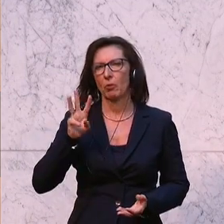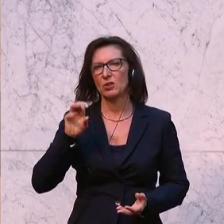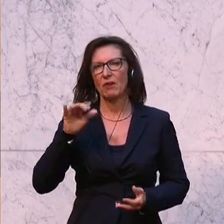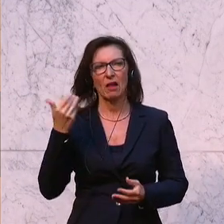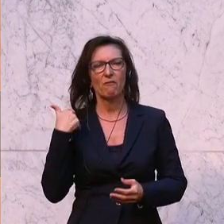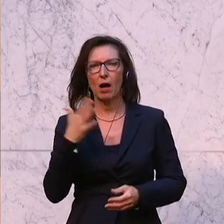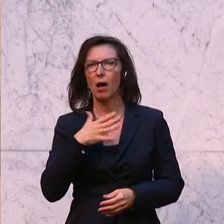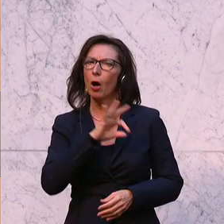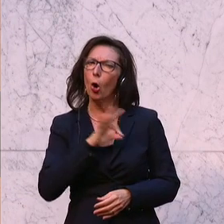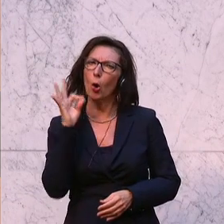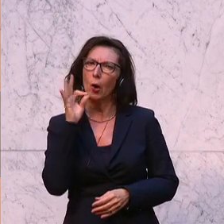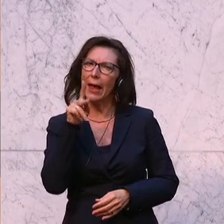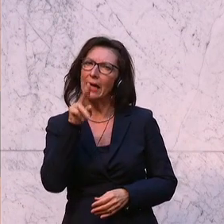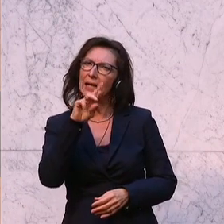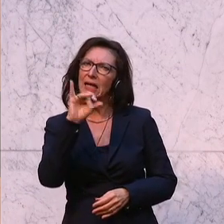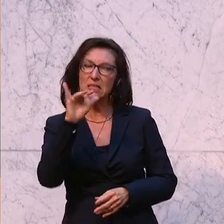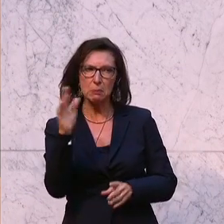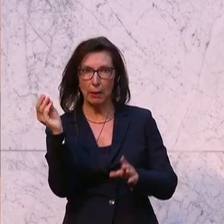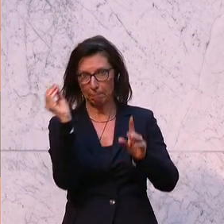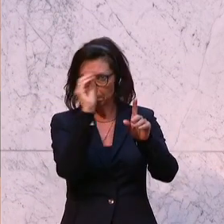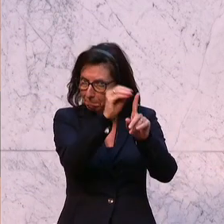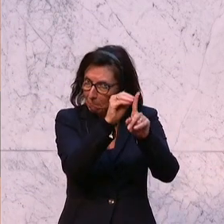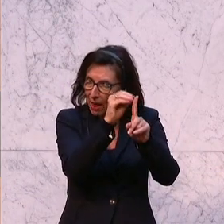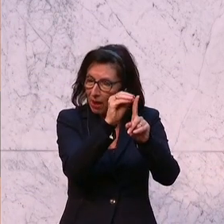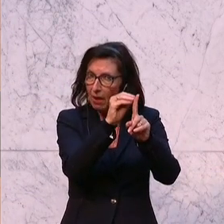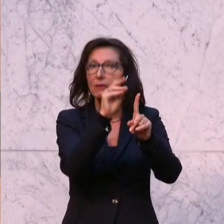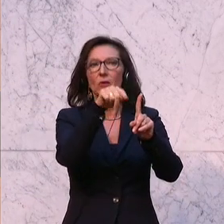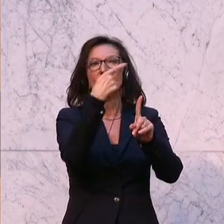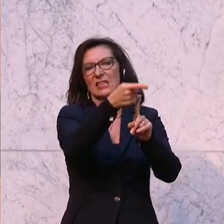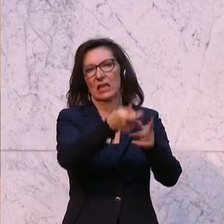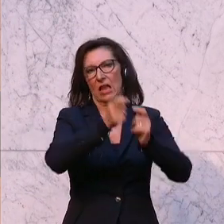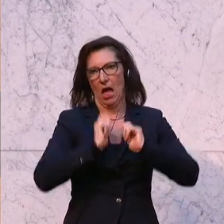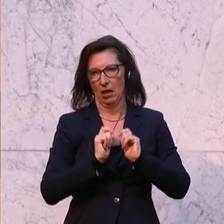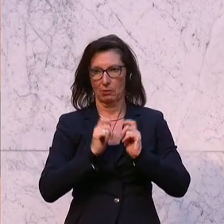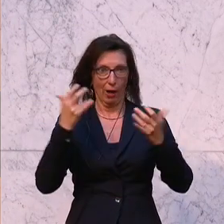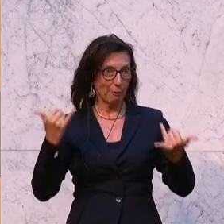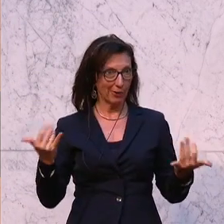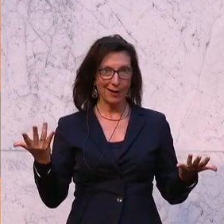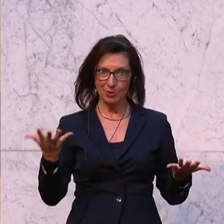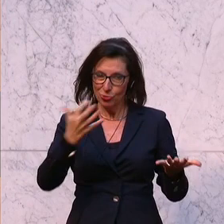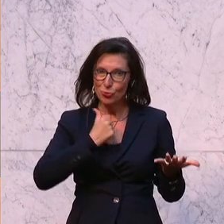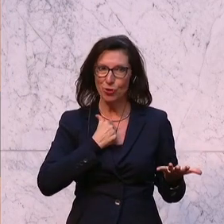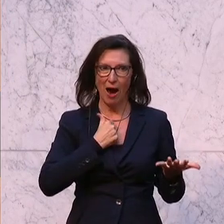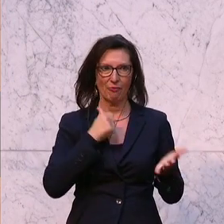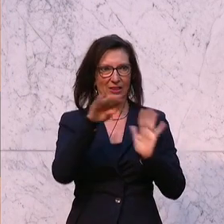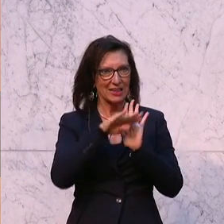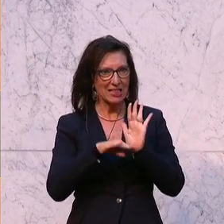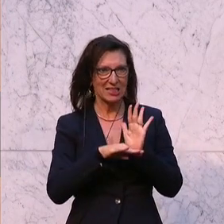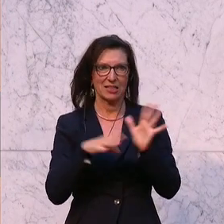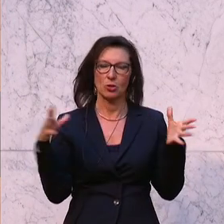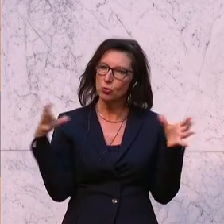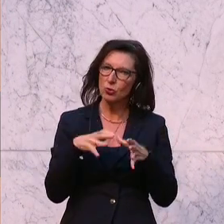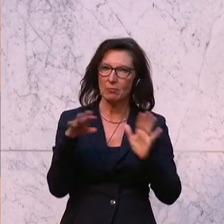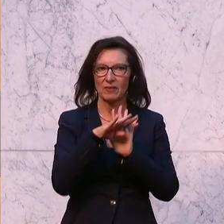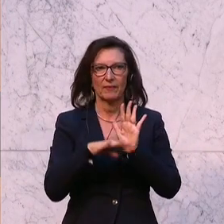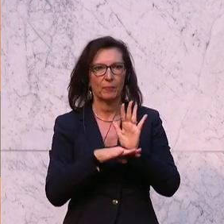Krisper, die das hier ins Parlament eingebracht hat. Und am Schluss haben wir es jetzt geschafft, dass wir hier ein gemeinsames Gesetz beschließen, das in Zukunft die